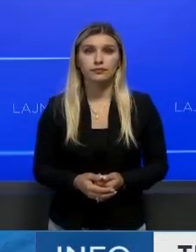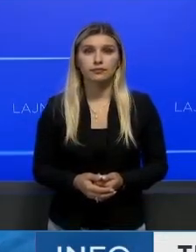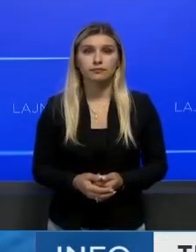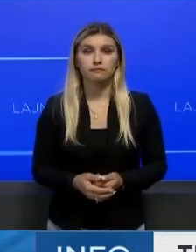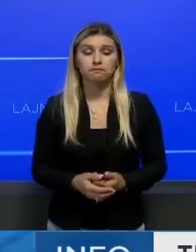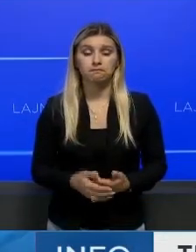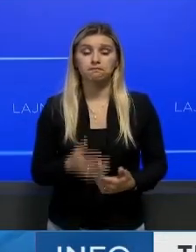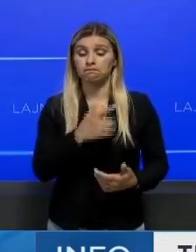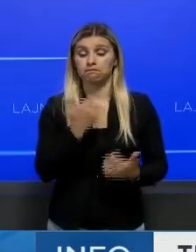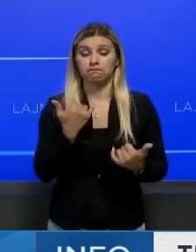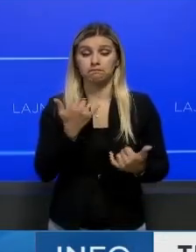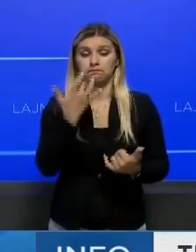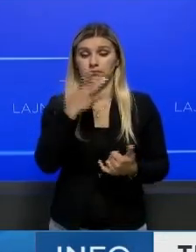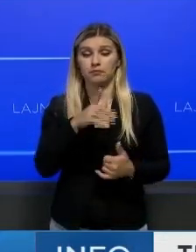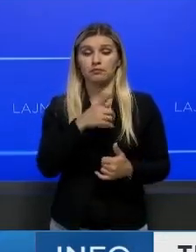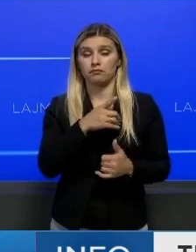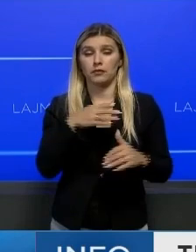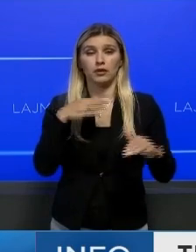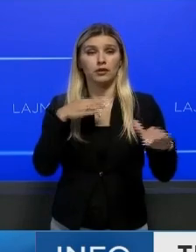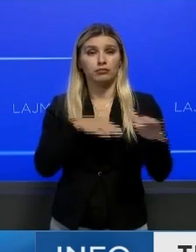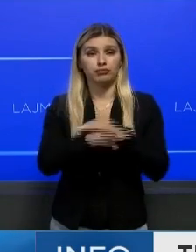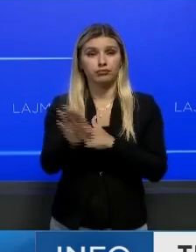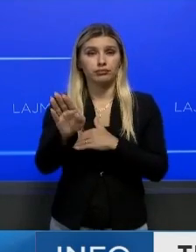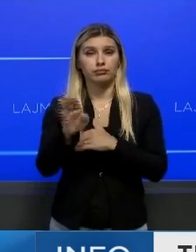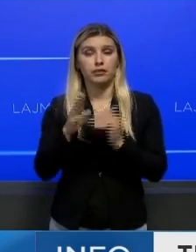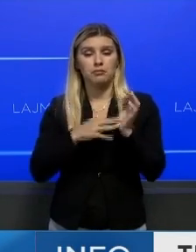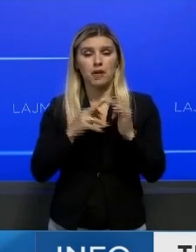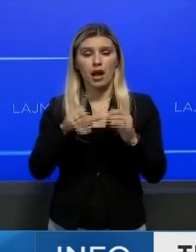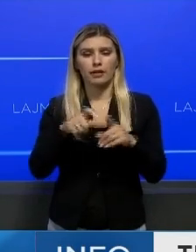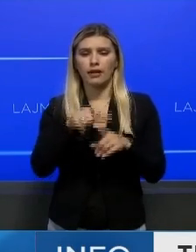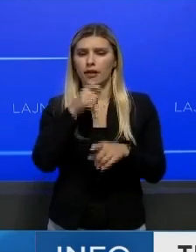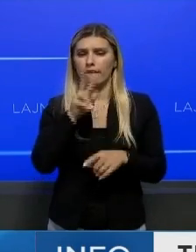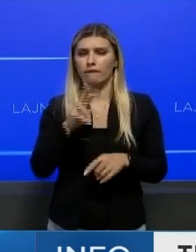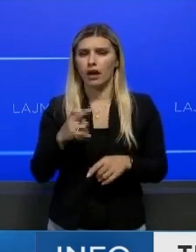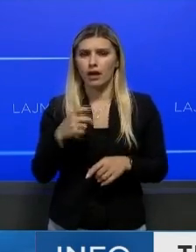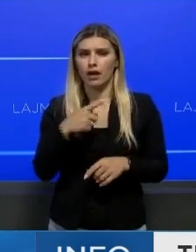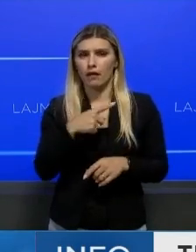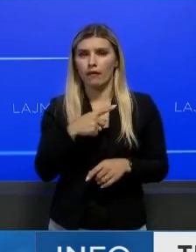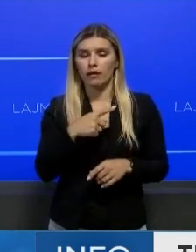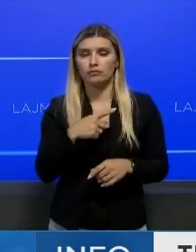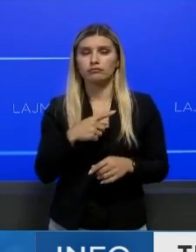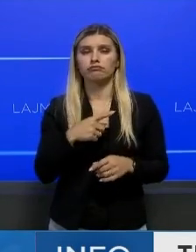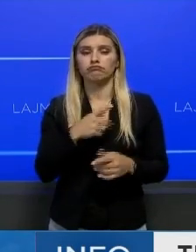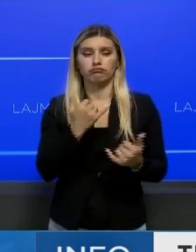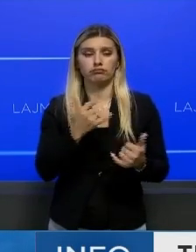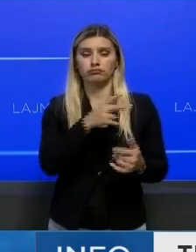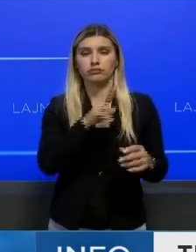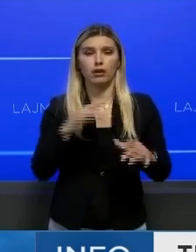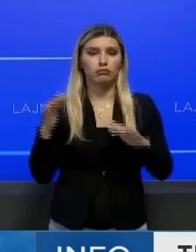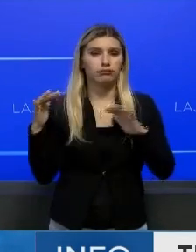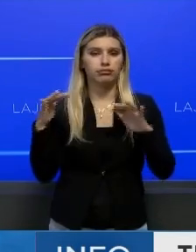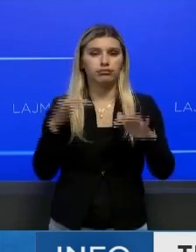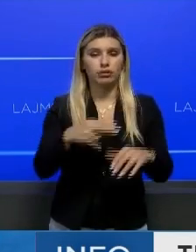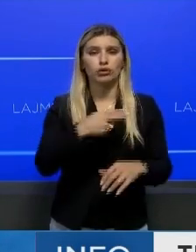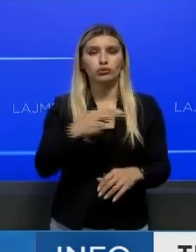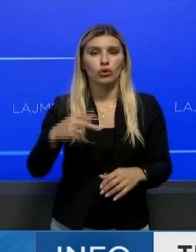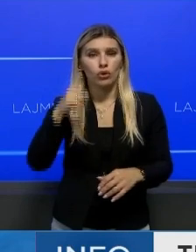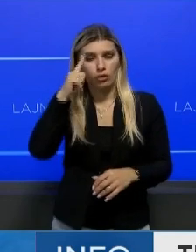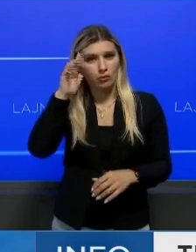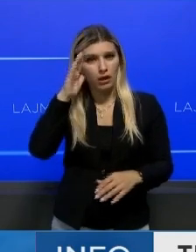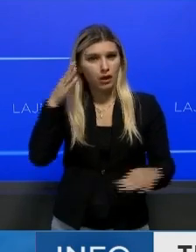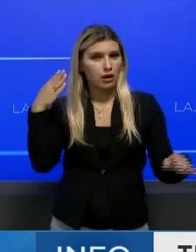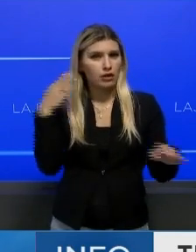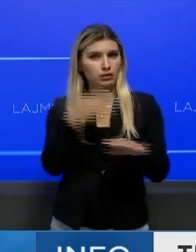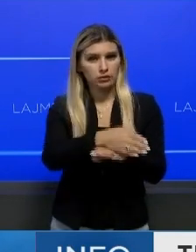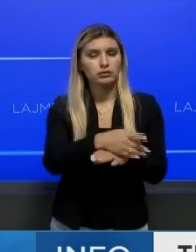Pasikje së presidentit të Shri Lankës në Maldive, përfacuesit në fakt protestuesit, kam pushtuar edhe zyren e kryeministrit,